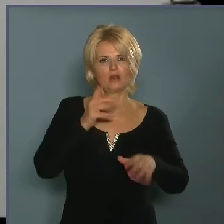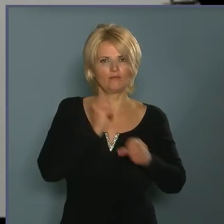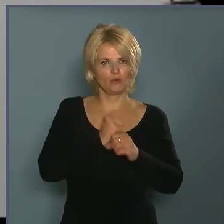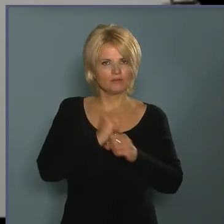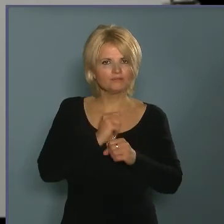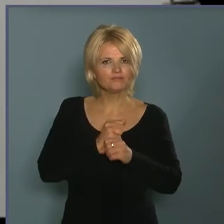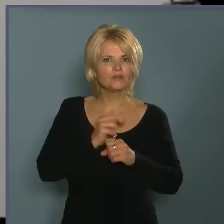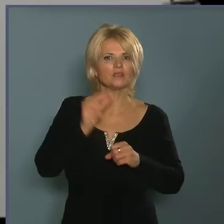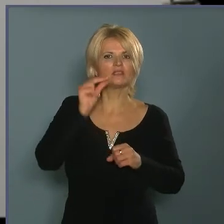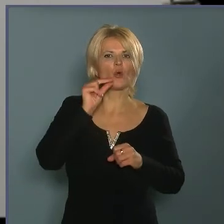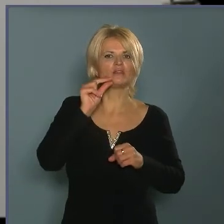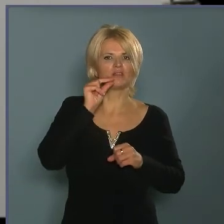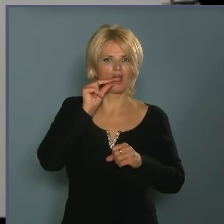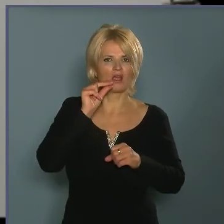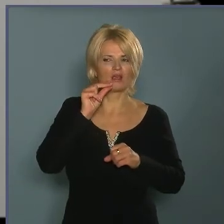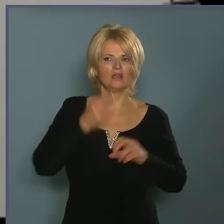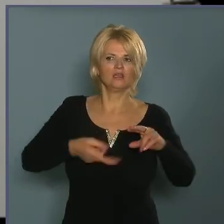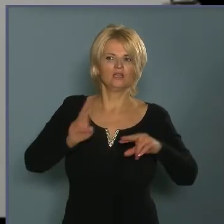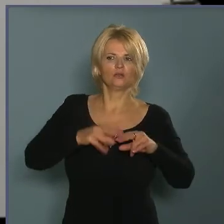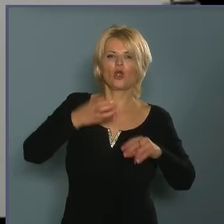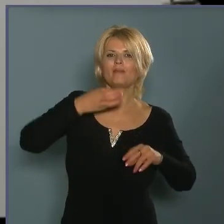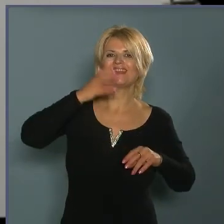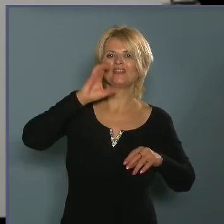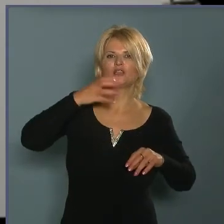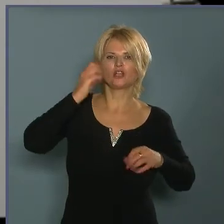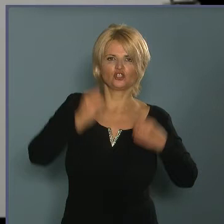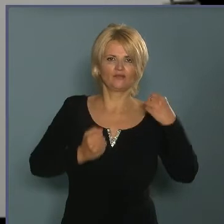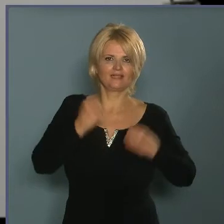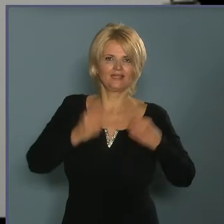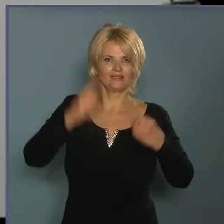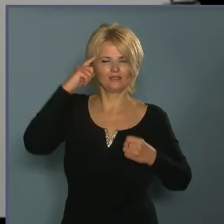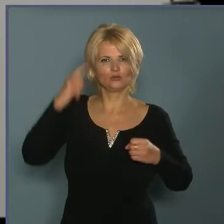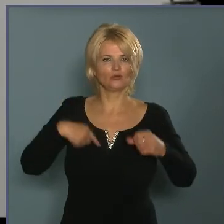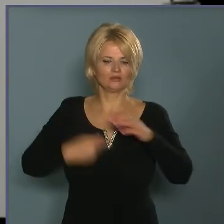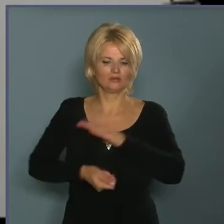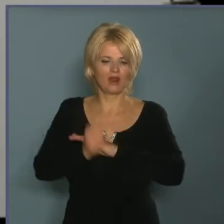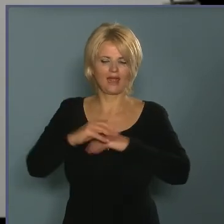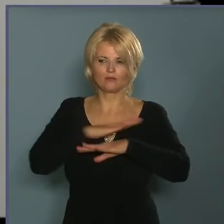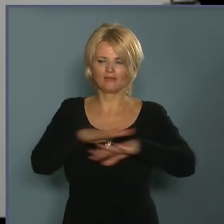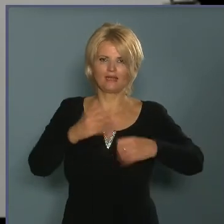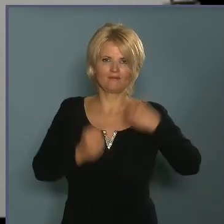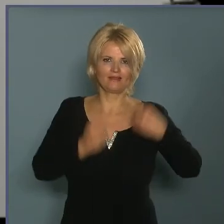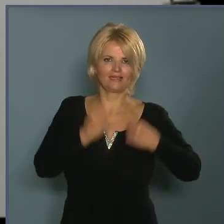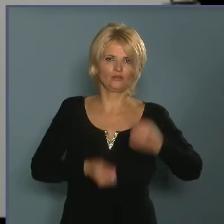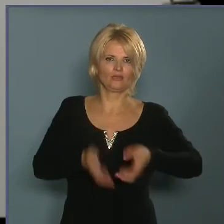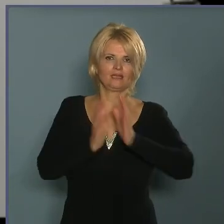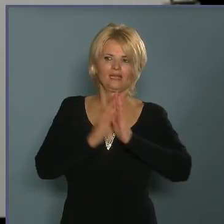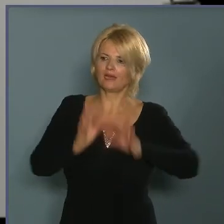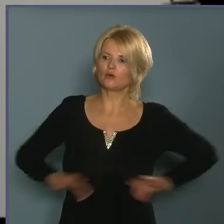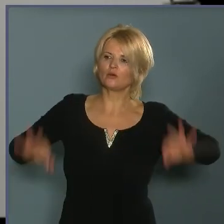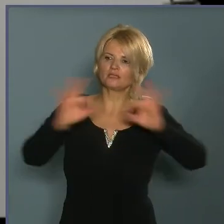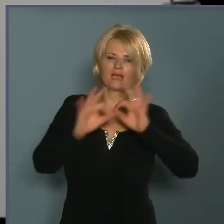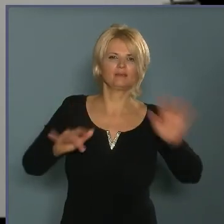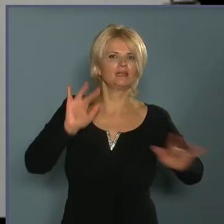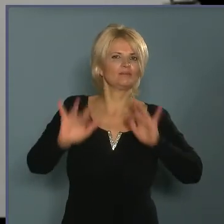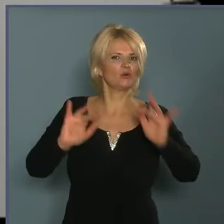minél több ittas vezetőt tudunk kiszűrni. Minden vezetőt kérek, nem csak kőbányán, hanem az ország